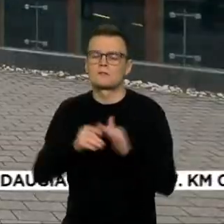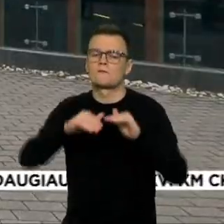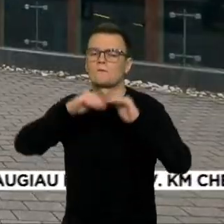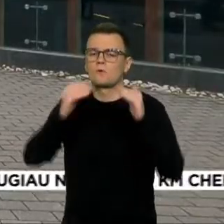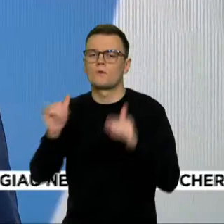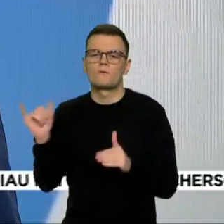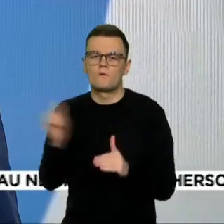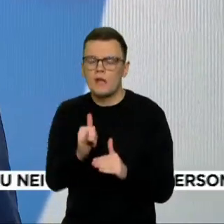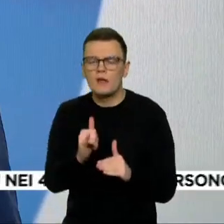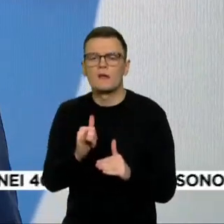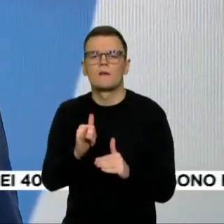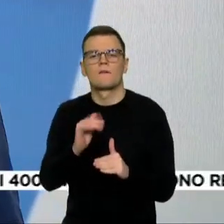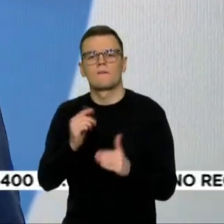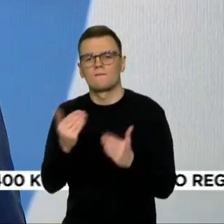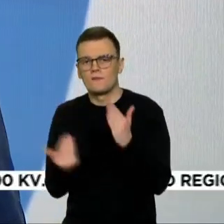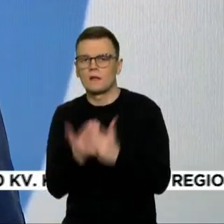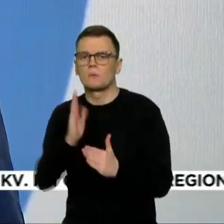teigiama.